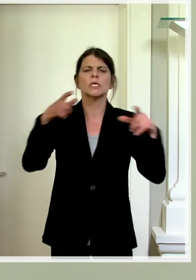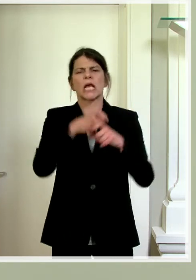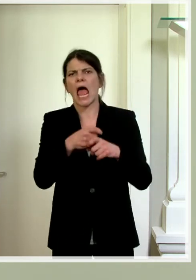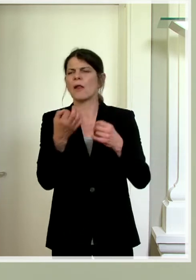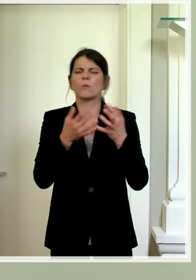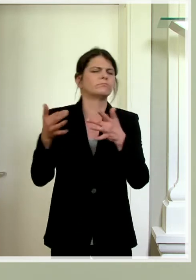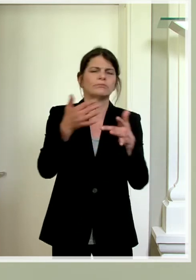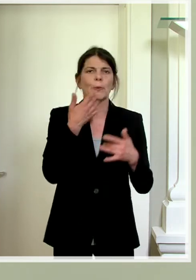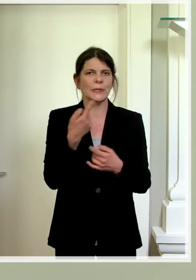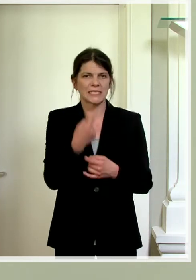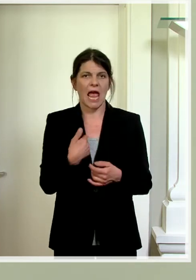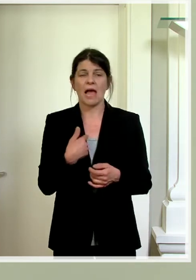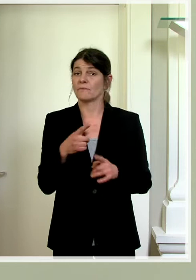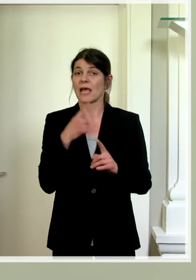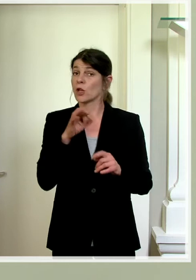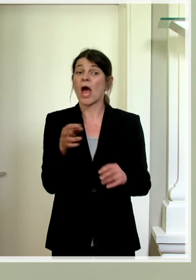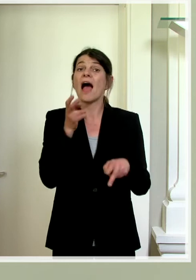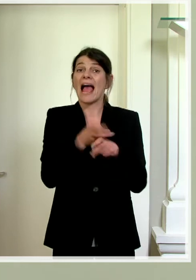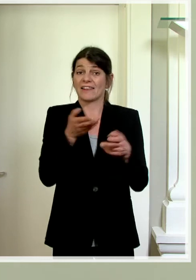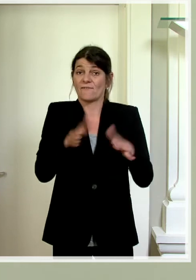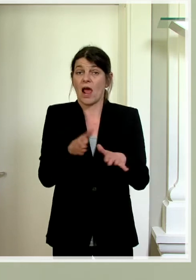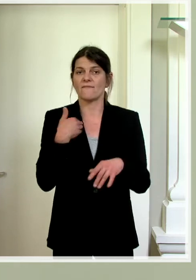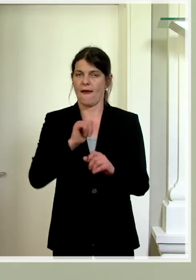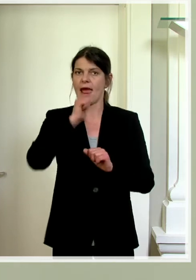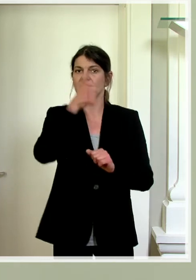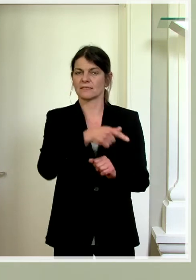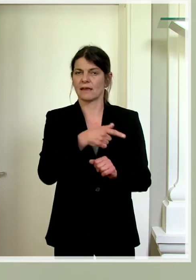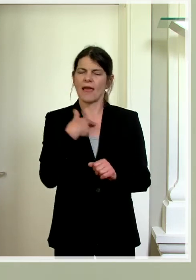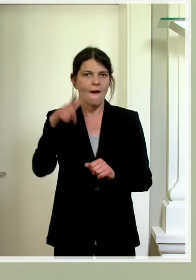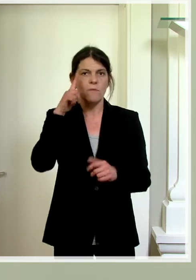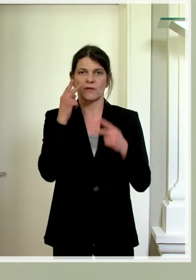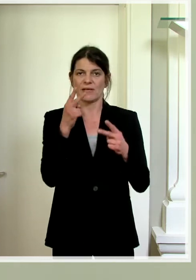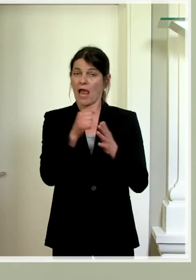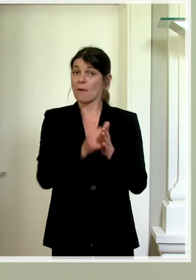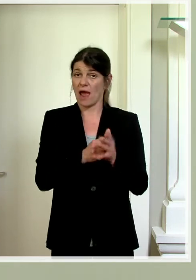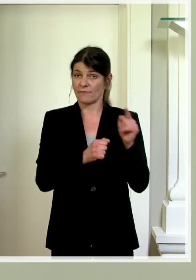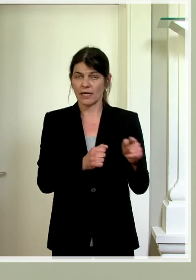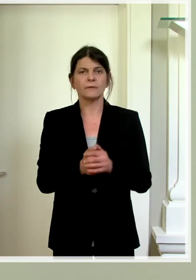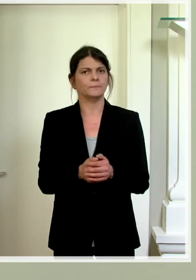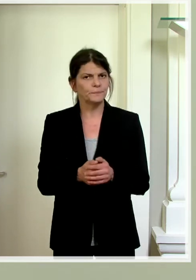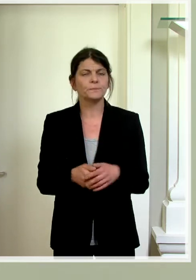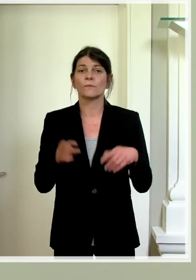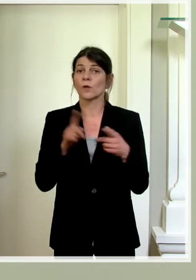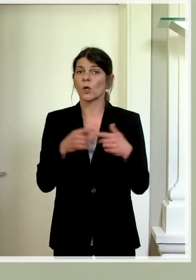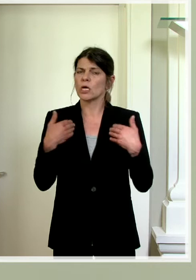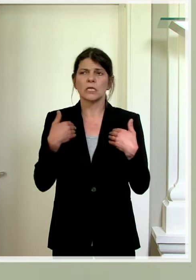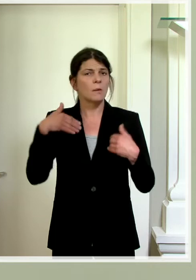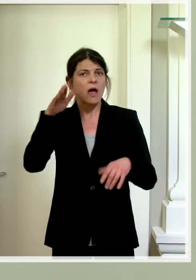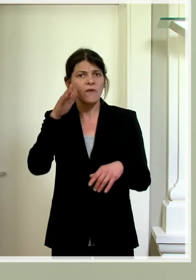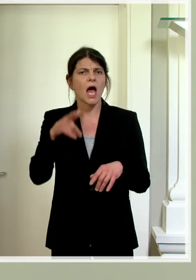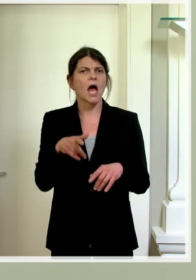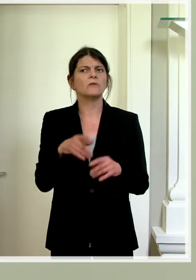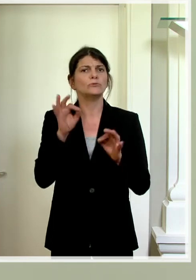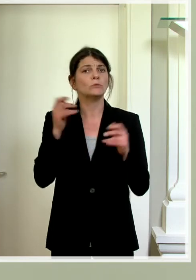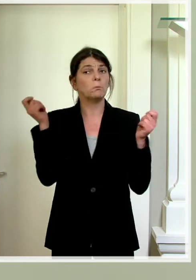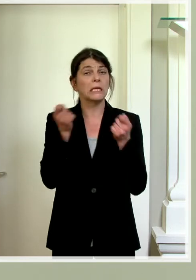irgendwas. Es wurde priorisiert nach harte Fällen. Das war uns wirklich das Allerwichtigste am Anfang. Und ich habe Kenntnis von gewissen